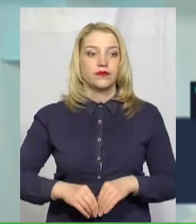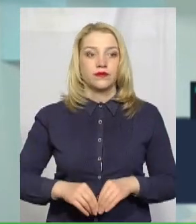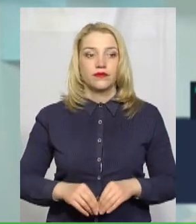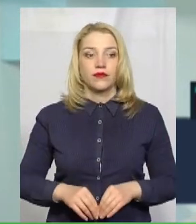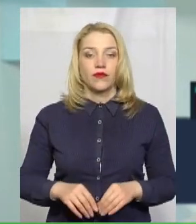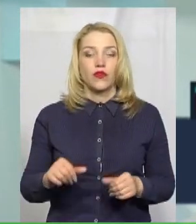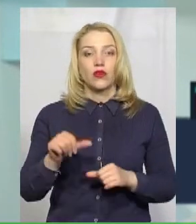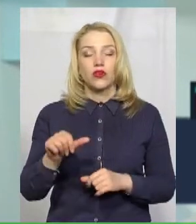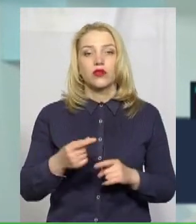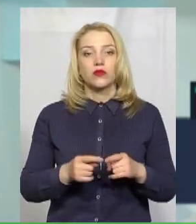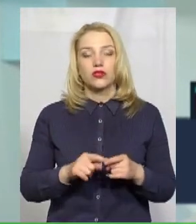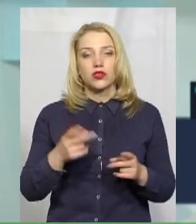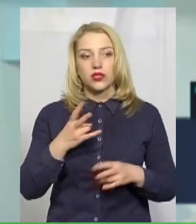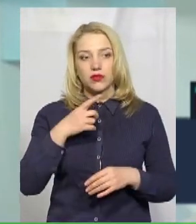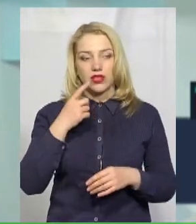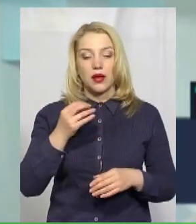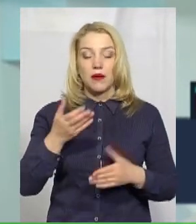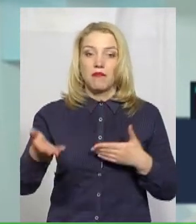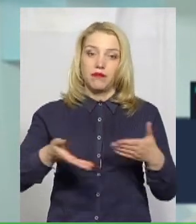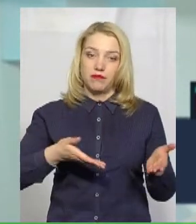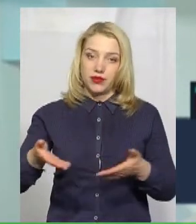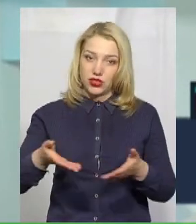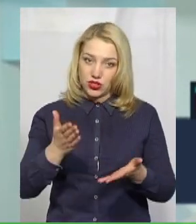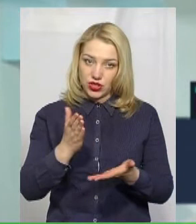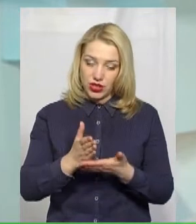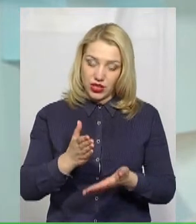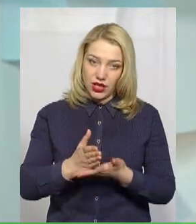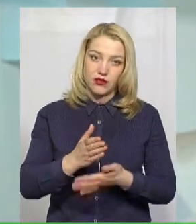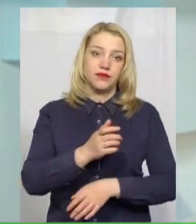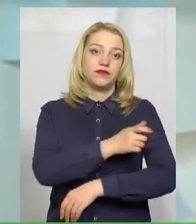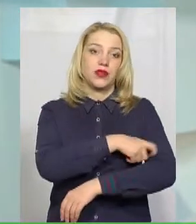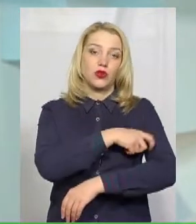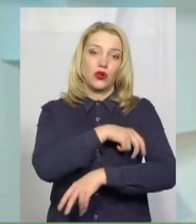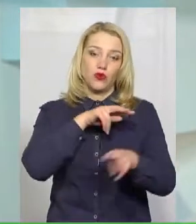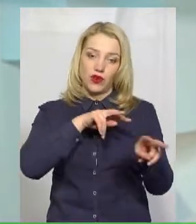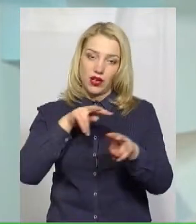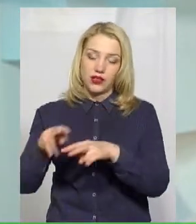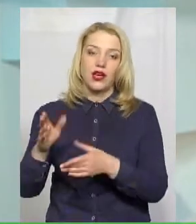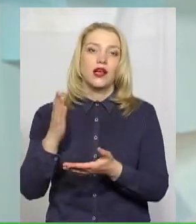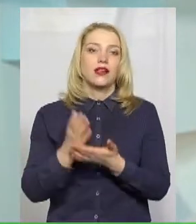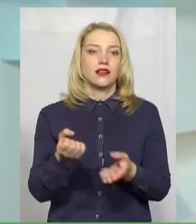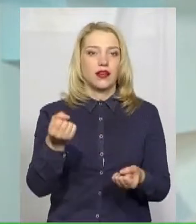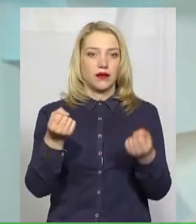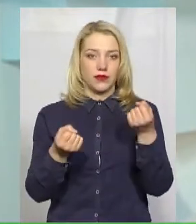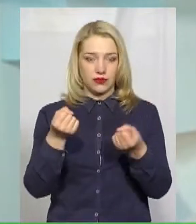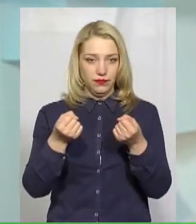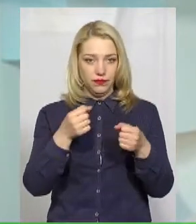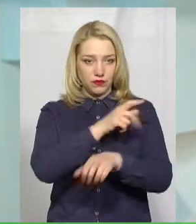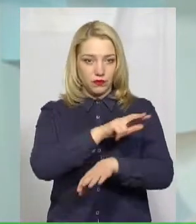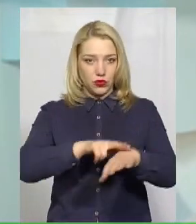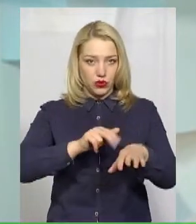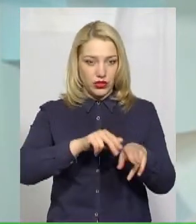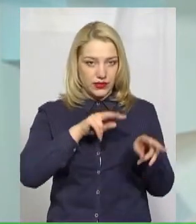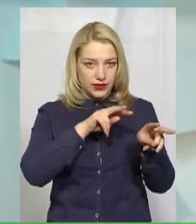Крім цього, хочеться зазначити, що крім піших патрулюваннях, патрульні часто на автопатрулях у разі виявлення будь-яких порушень зупиняються, проводять профілактичні бесіди з